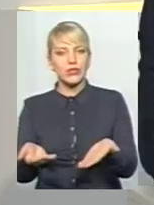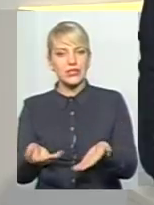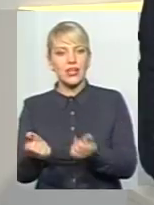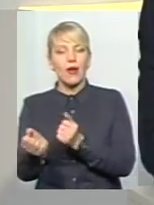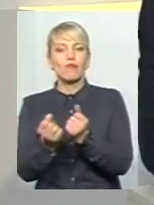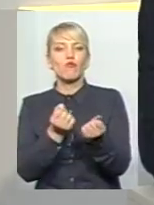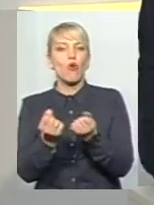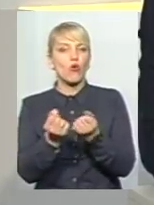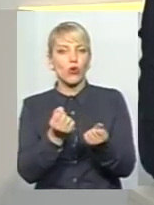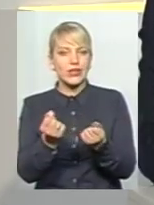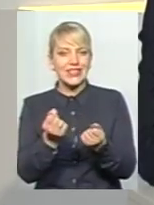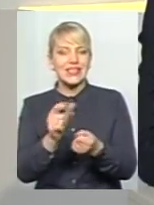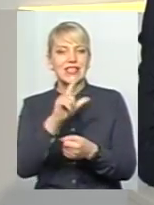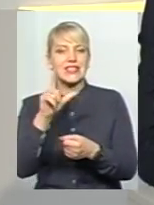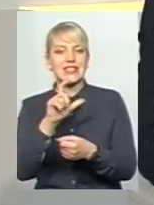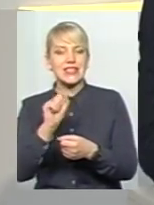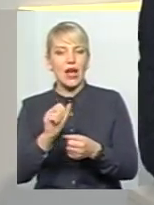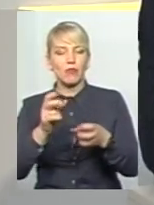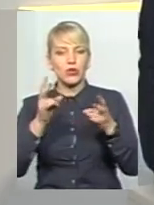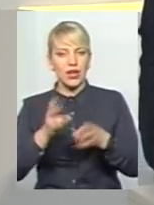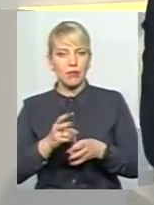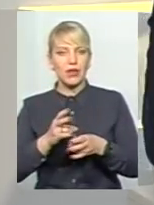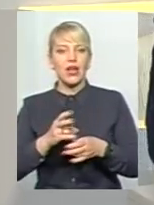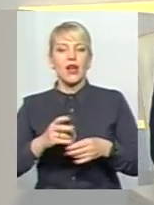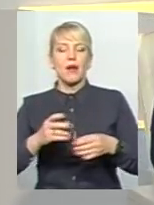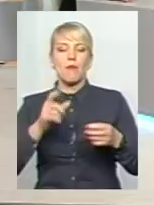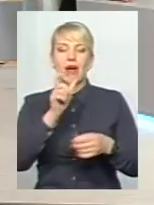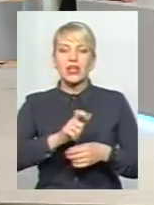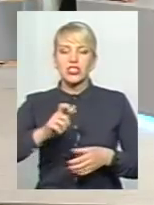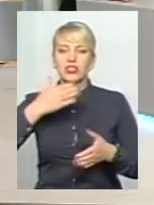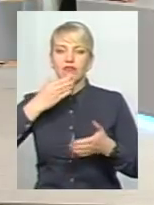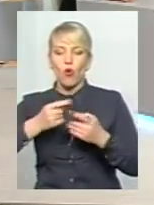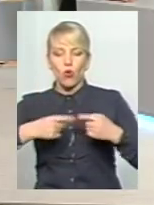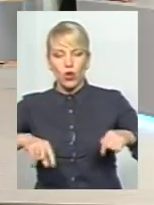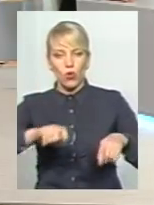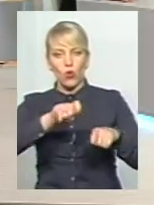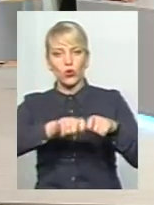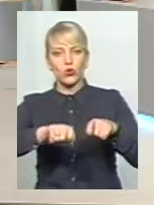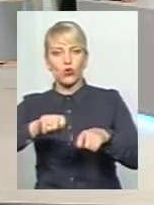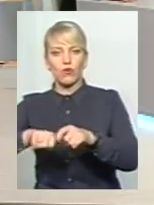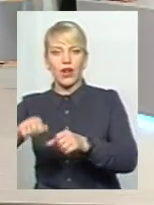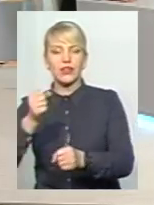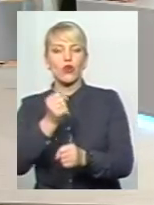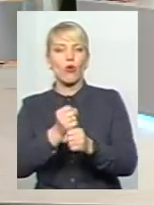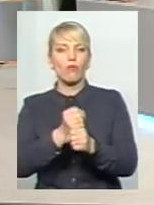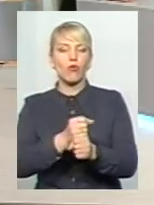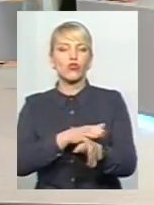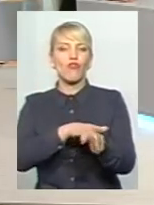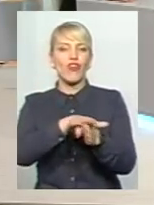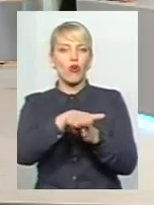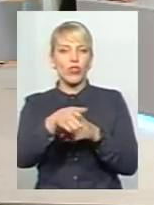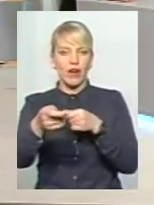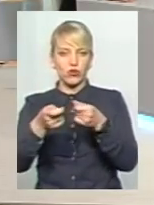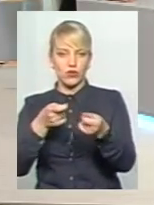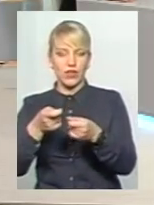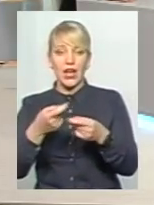цього слова для потреб мешканців свого округу, контролювати роботу виконавчих органів влади. Але для того